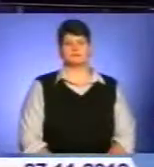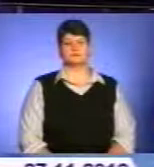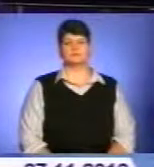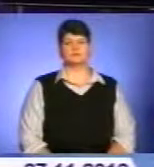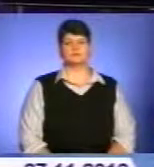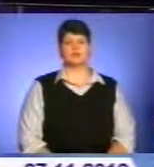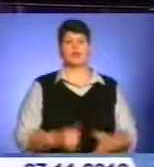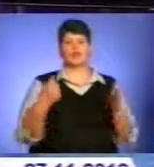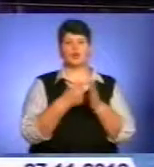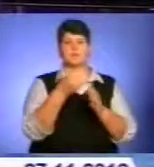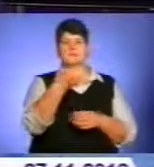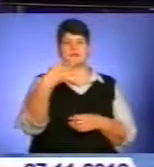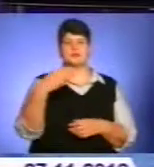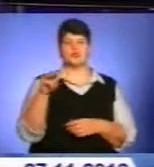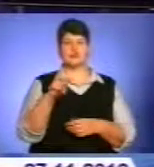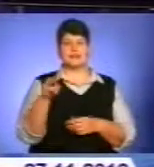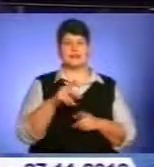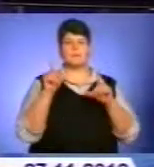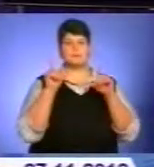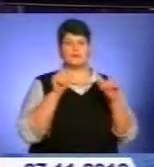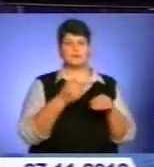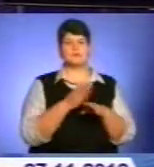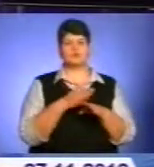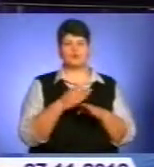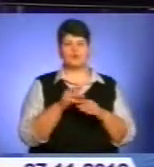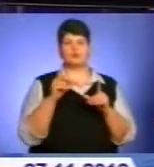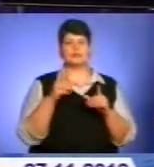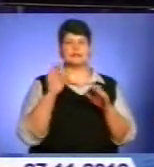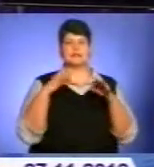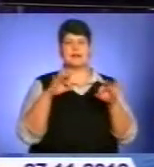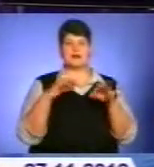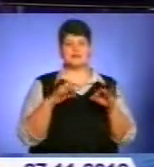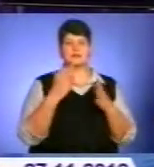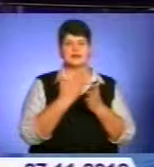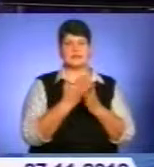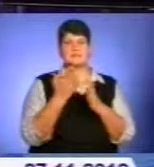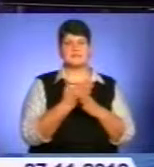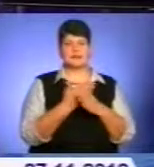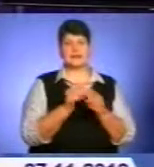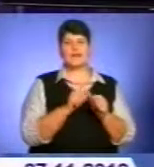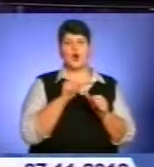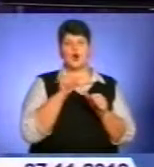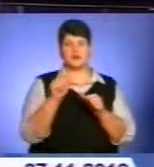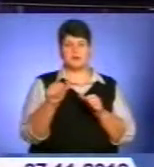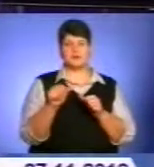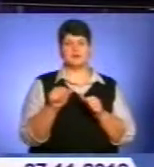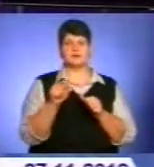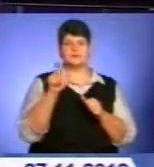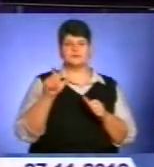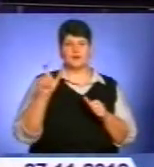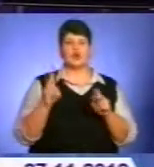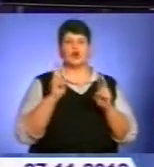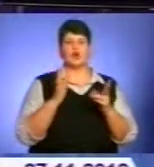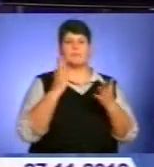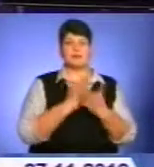До 15 травня на проїзд у міжміському та приміському транспорті діють пільги для окремих категорій населення. Хто має